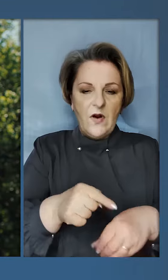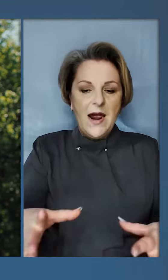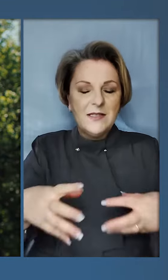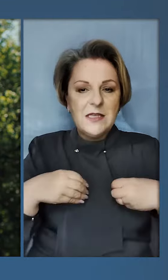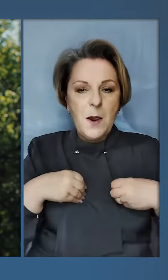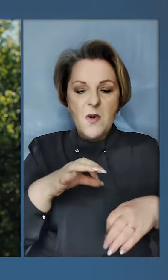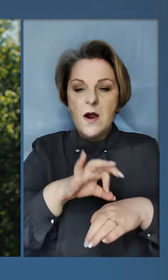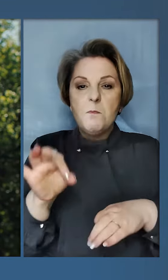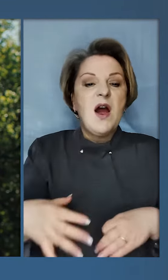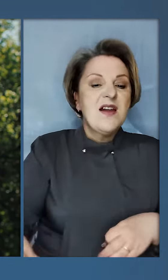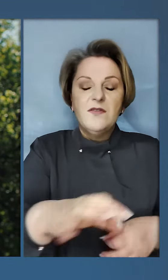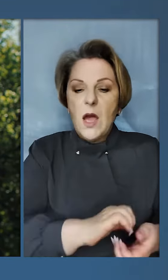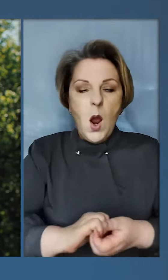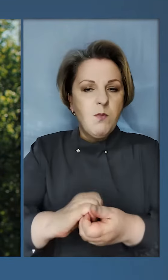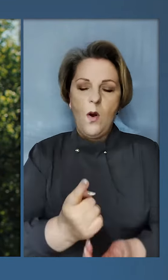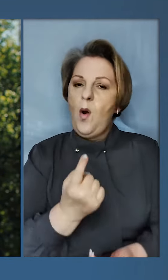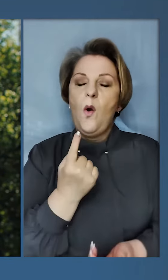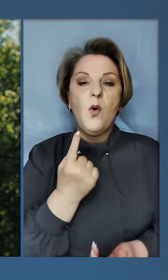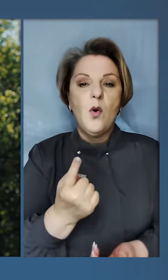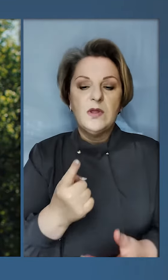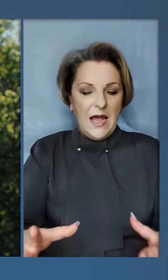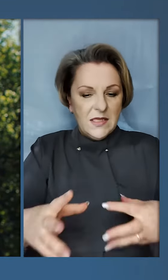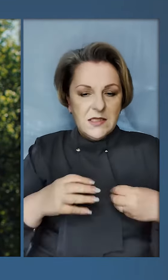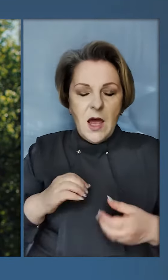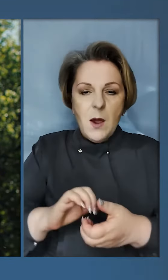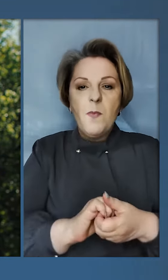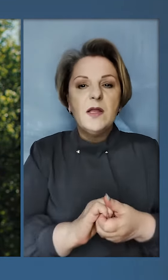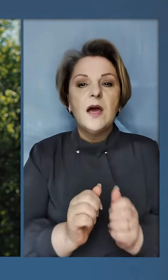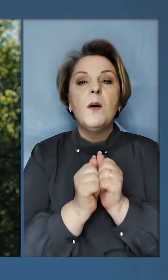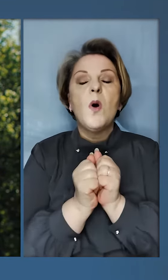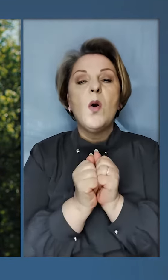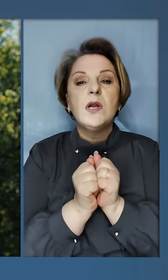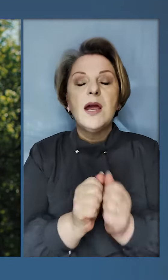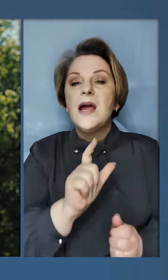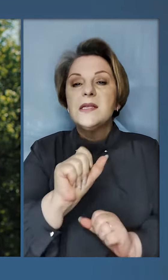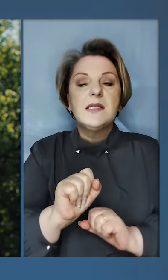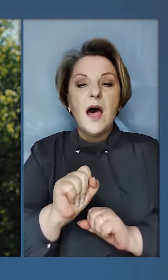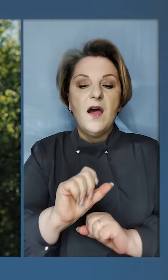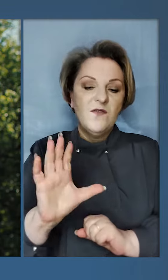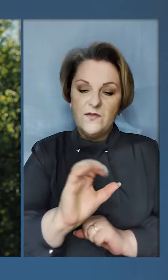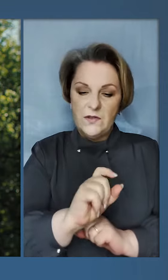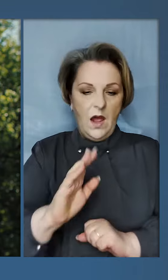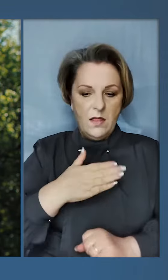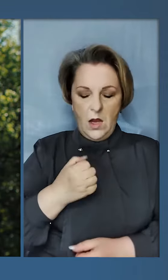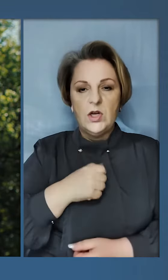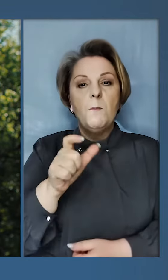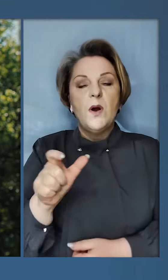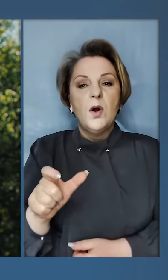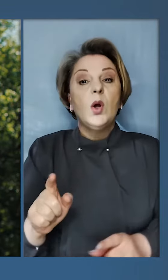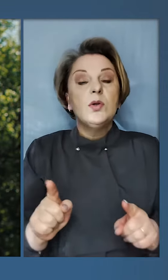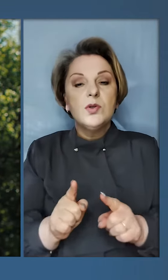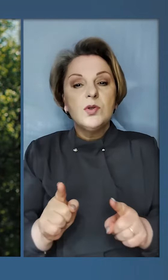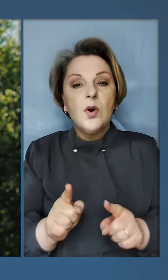спільний біль, всіх нас об'єднує сьогодні одна спільна молитва за всіх наших бійців,